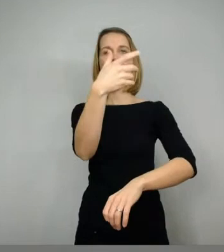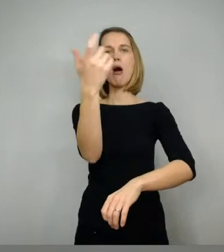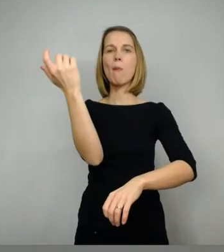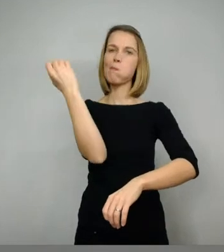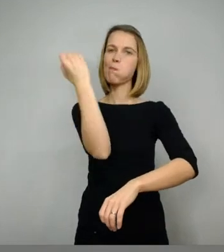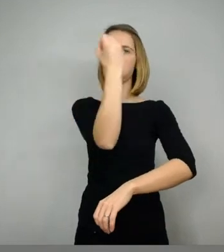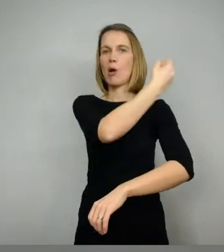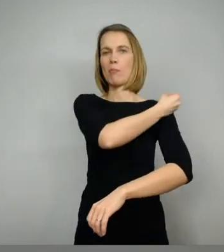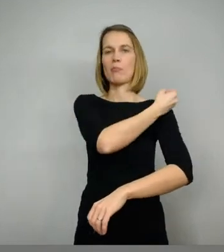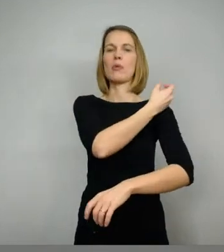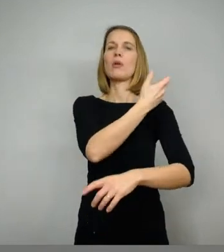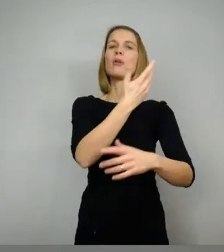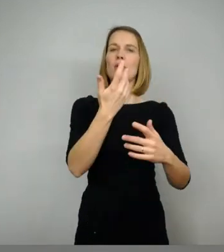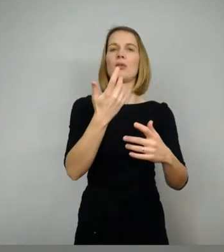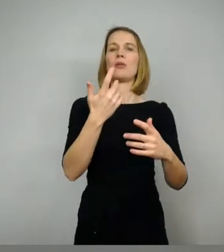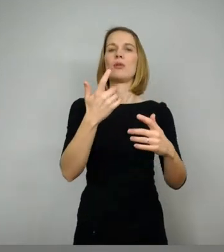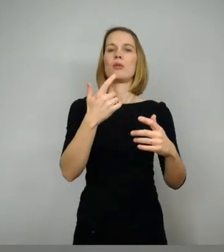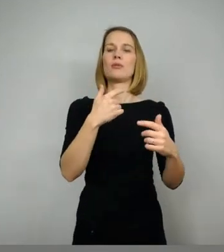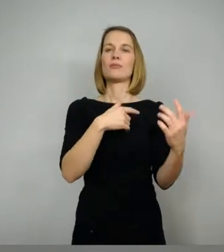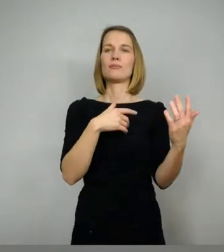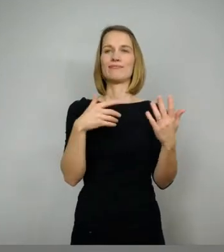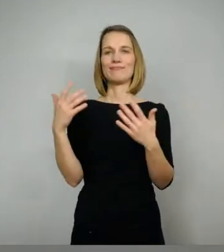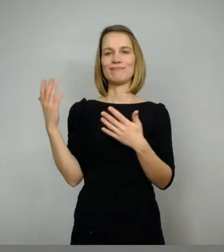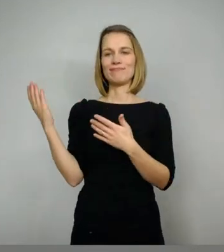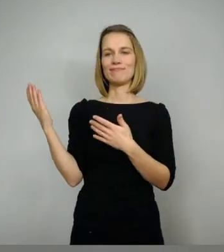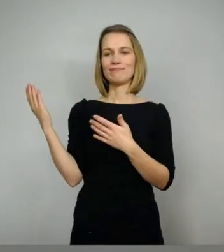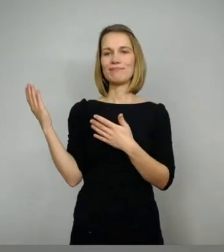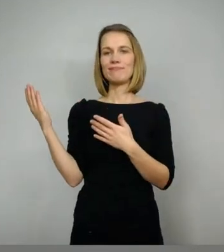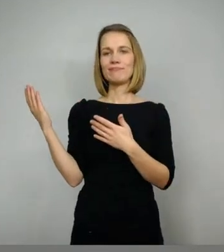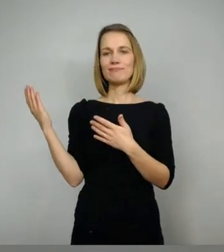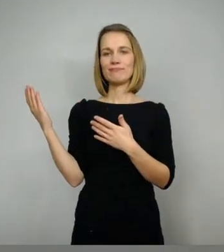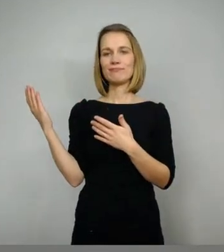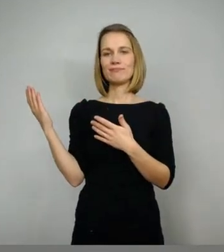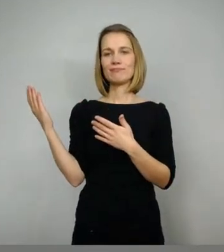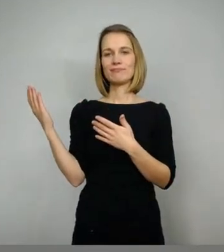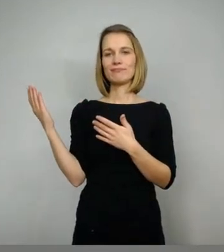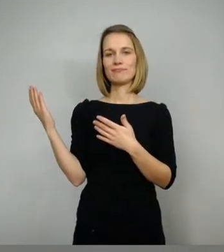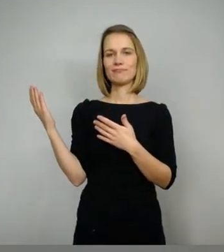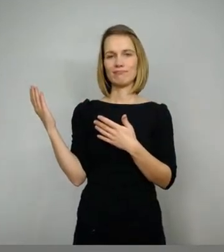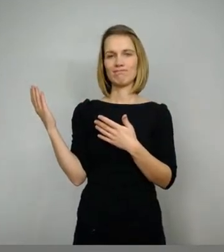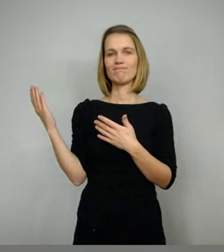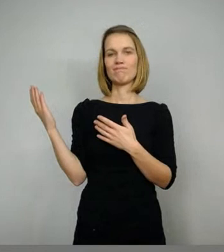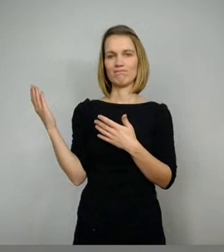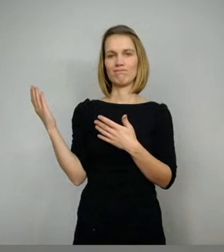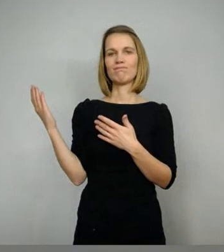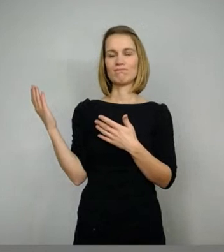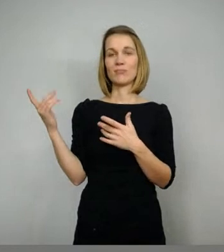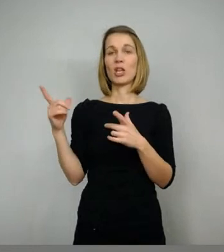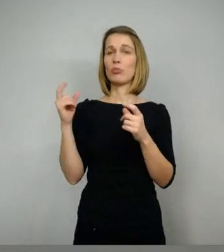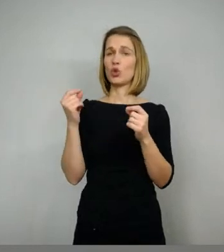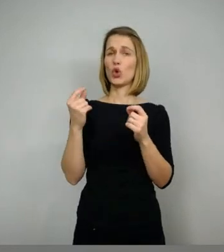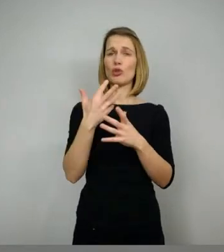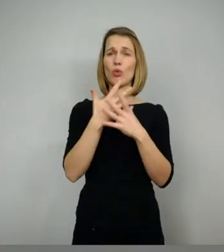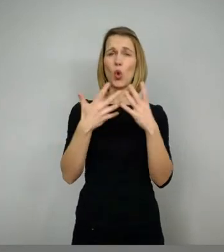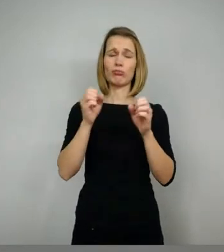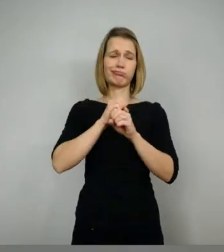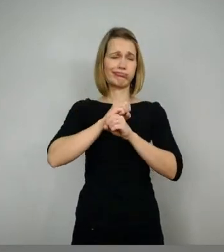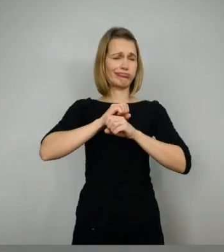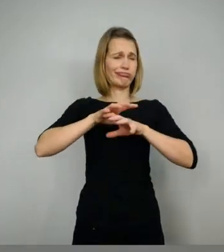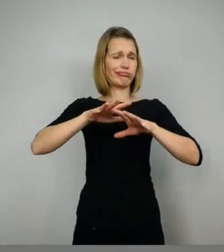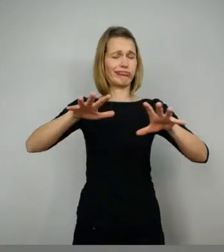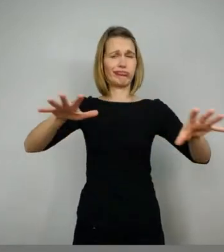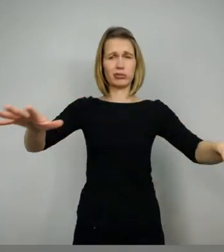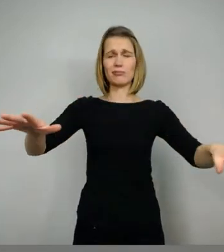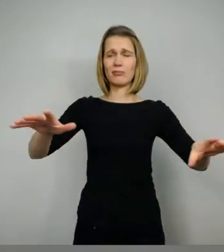Grüße, das von der Wundensbrand das Blut von dem Herz in Waste an Hagenen ward. Das Blut spritzt bis auf Hagen drauf.